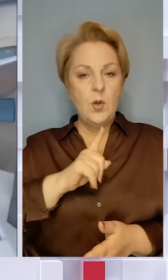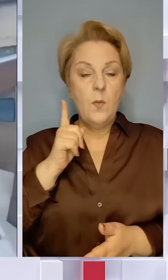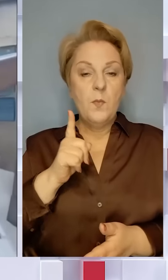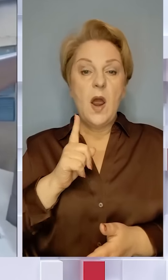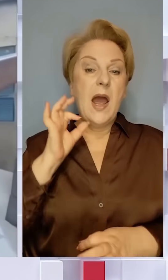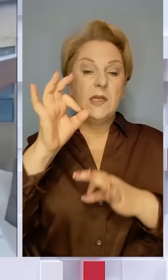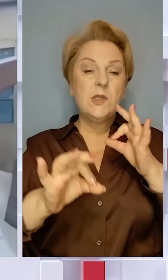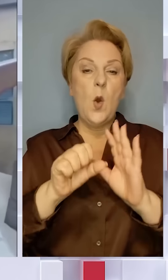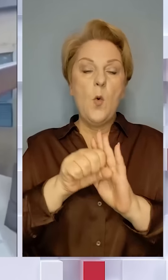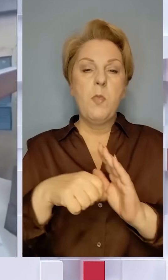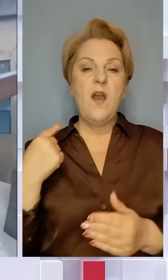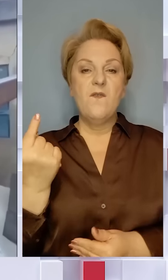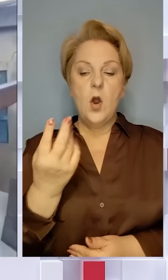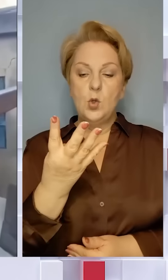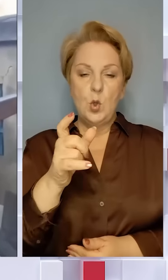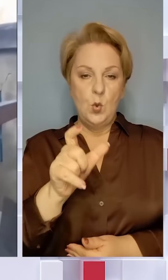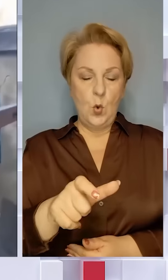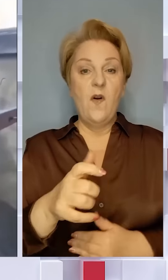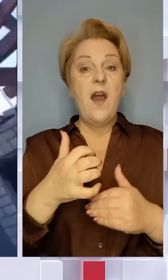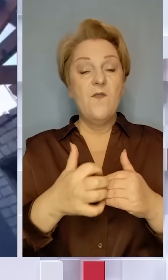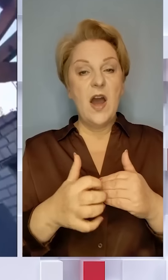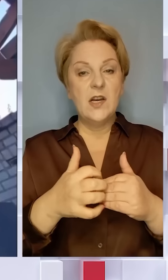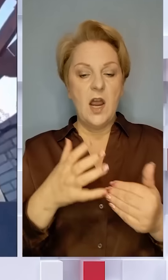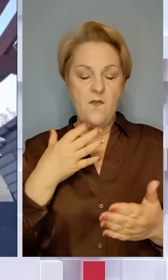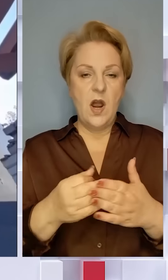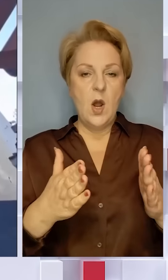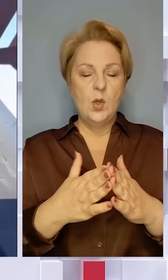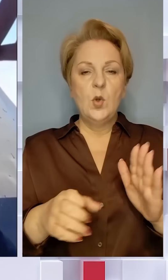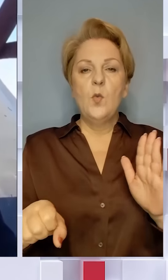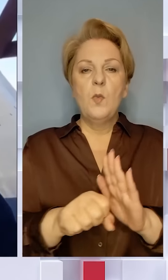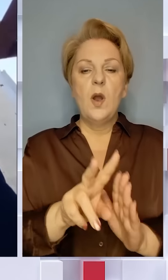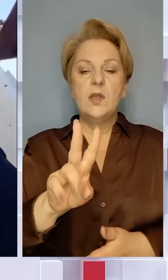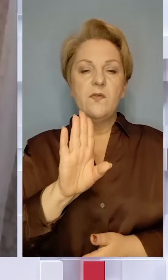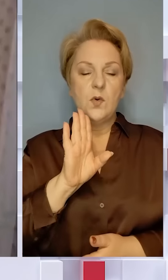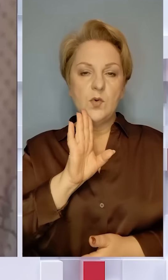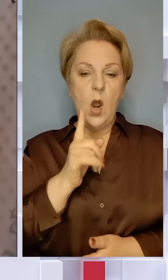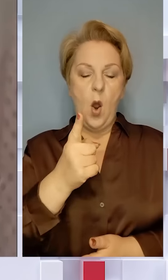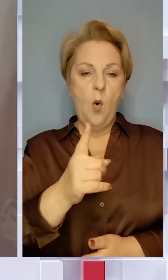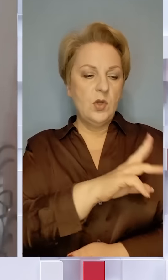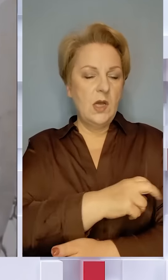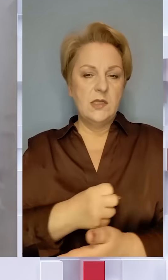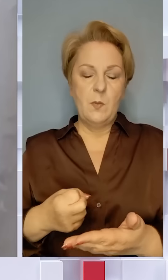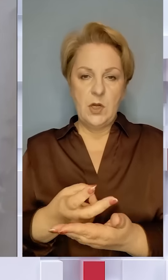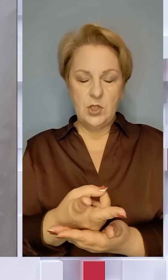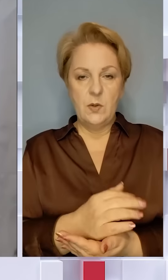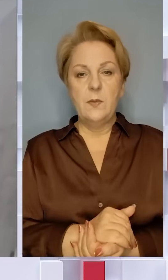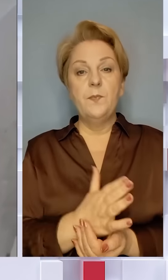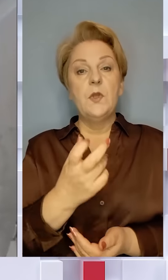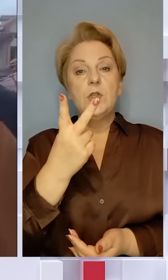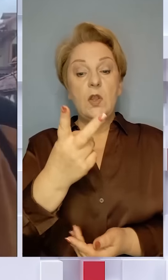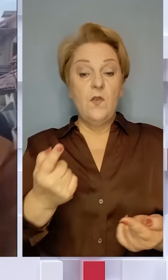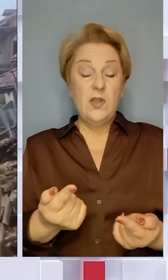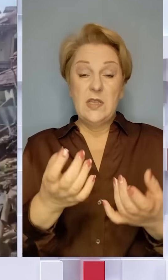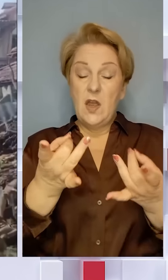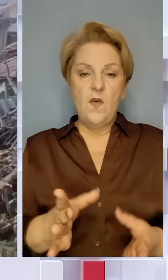окупанти вбили в області чотирьох людей, зокрема в Херсоні. У власному домі загинуло двоє жінок і ще одну забрала швидка. Ще двоє